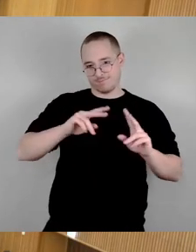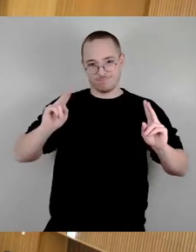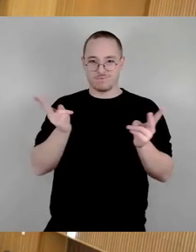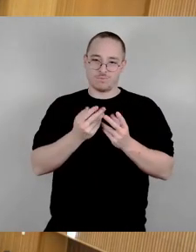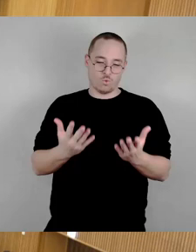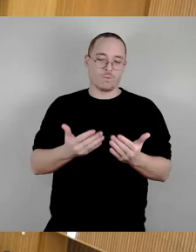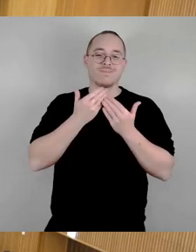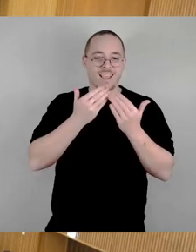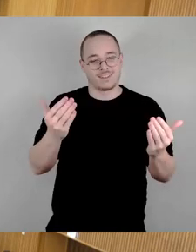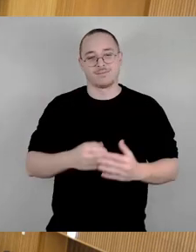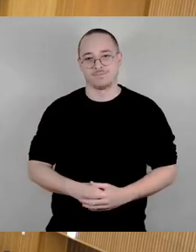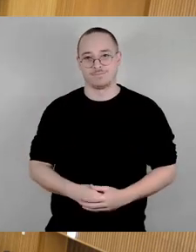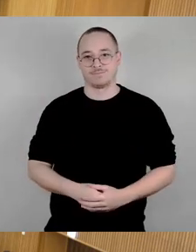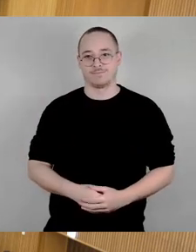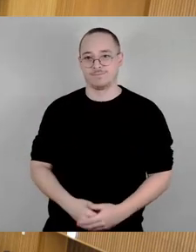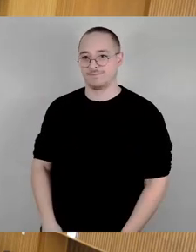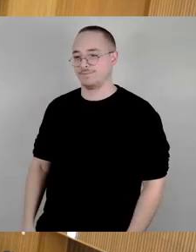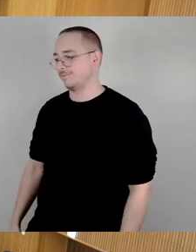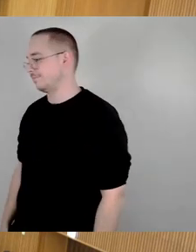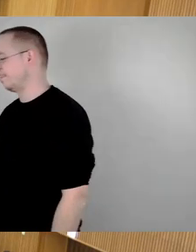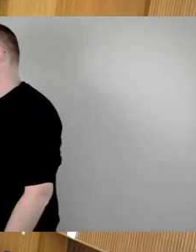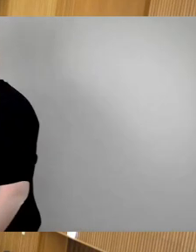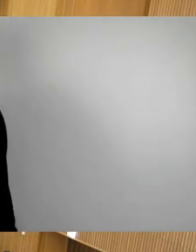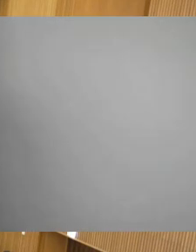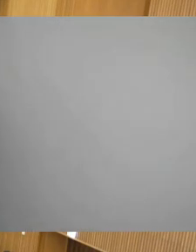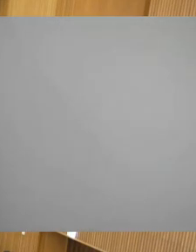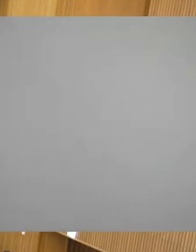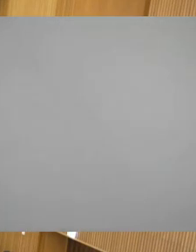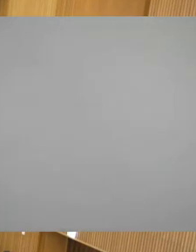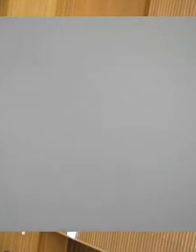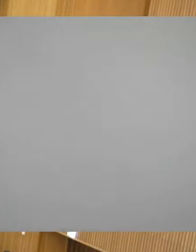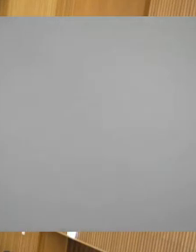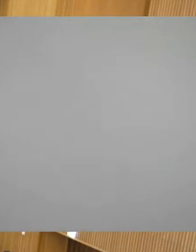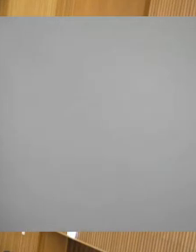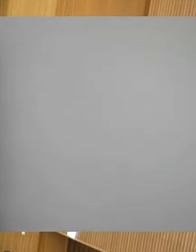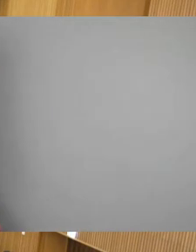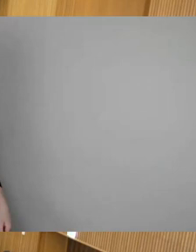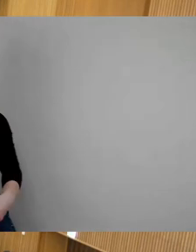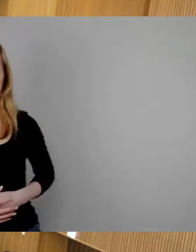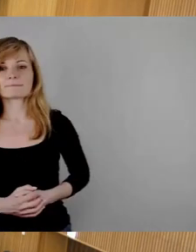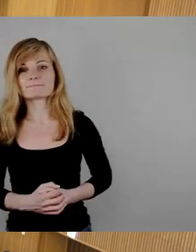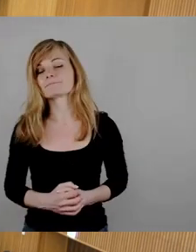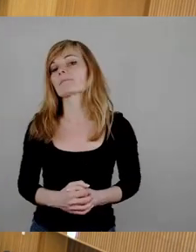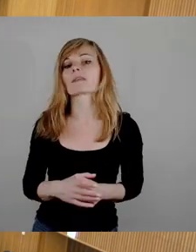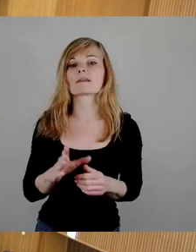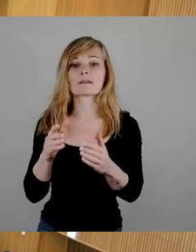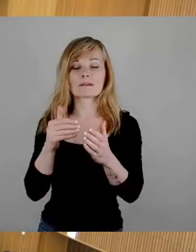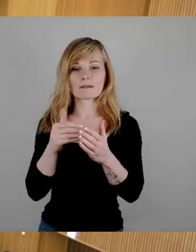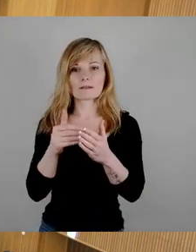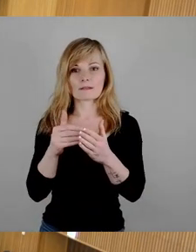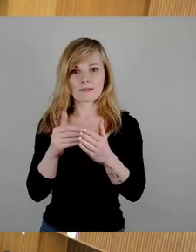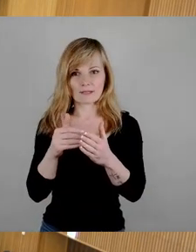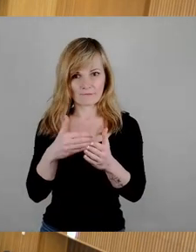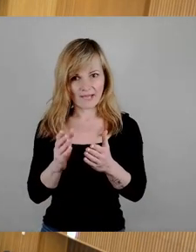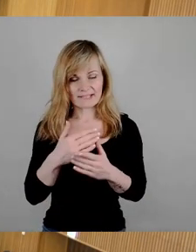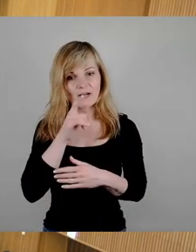So, weitere Wortmeldungen sehe ich nicht. Dann würde ich sagen, Herr Engel, können wir das mit dem Schlusswort verknüpfen?